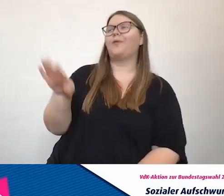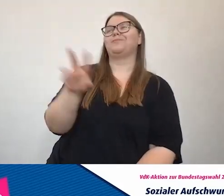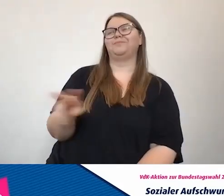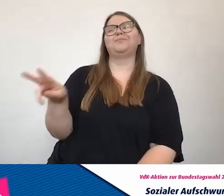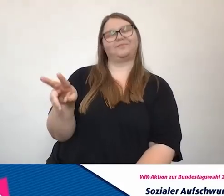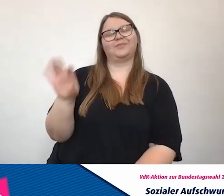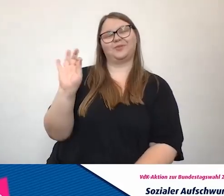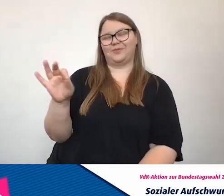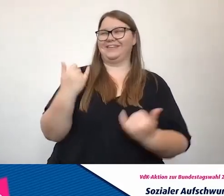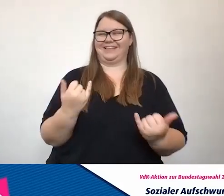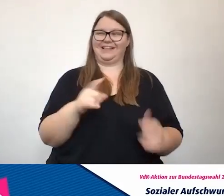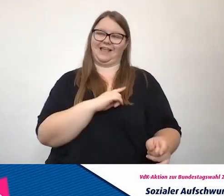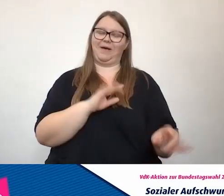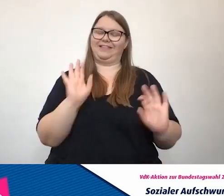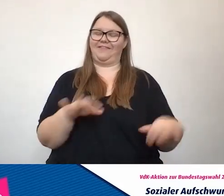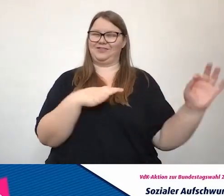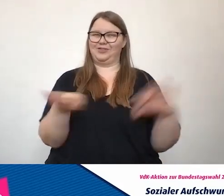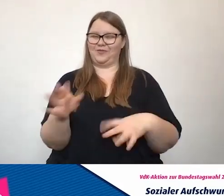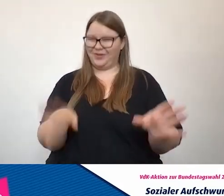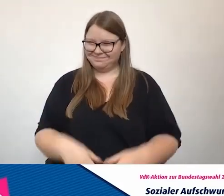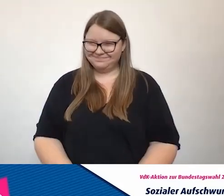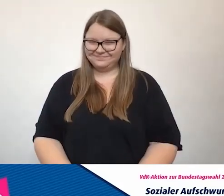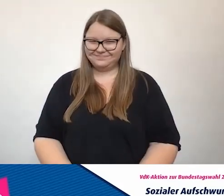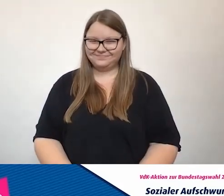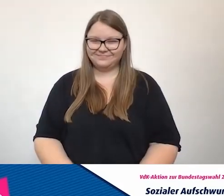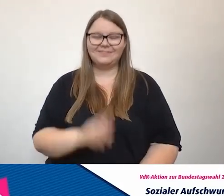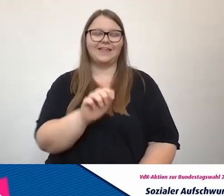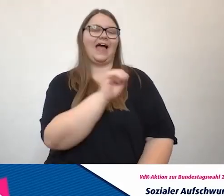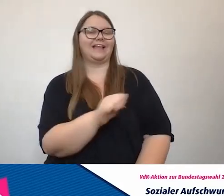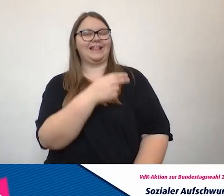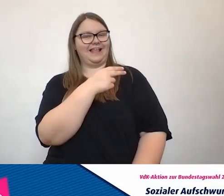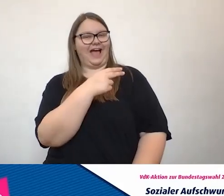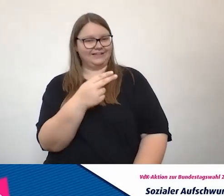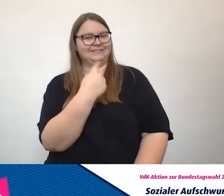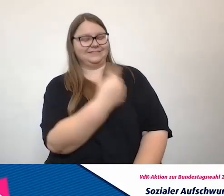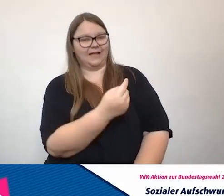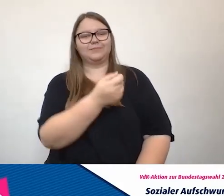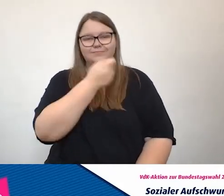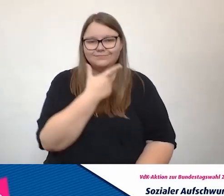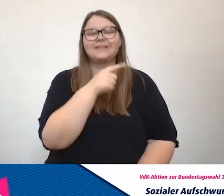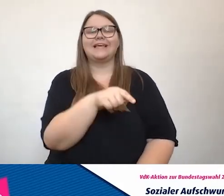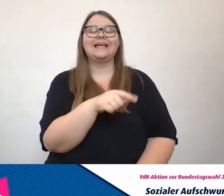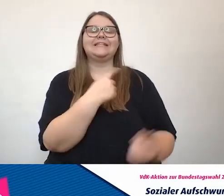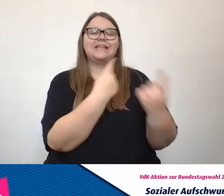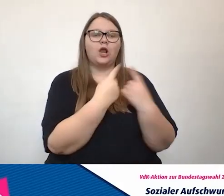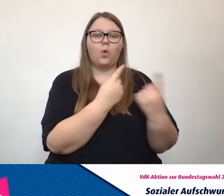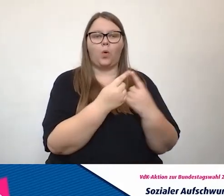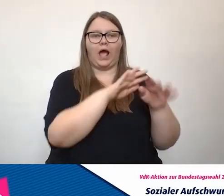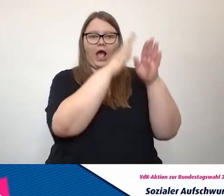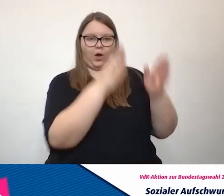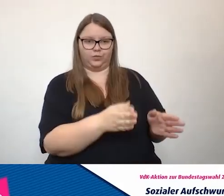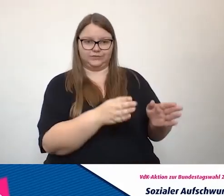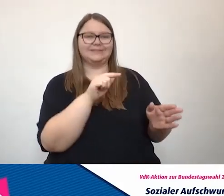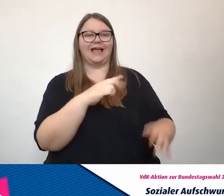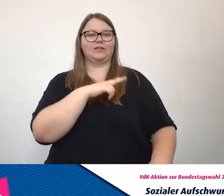ich selber einen machen. Andreas Heinecke, Geschäftsführer und Gründer des Dialoghauses in Hamburg,